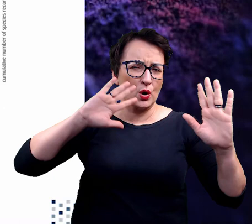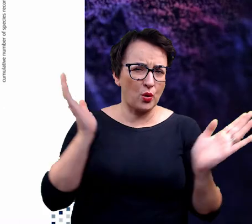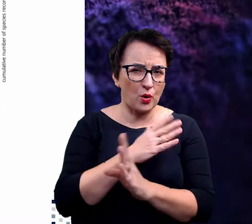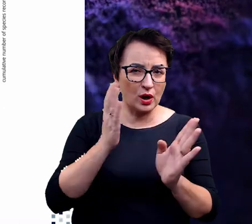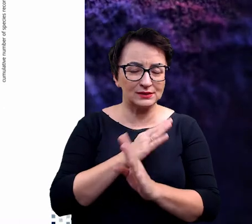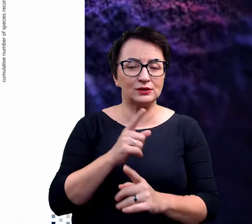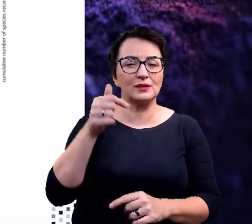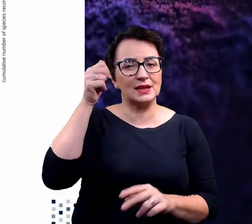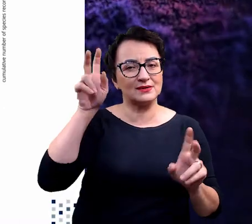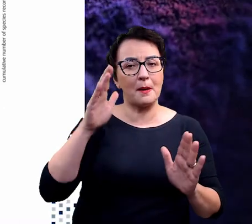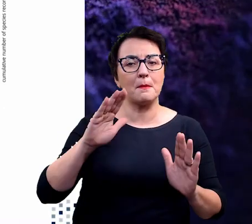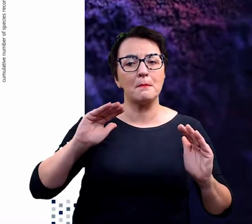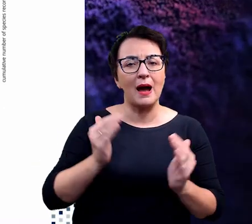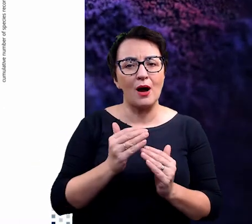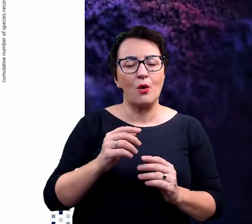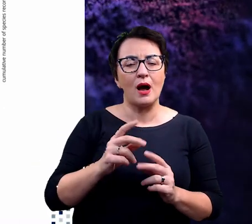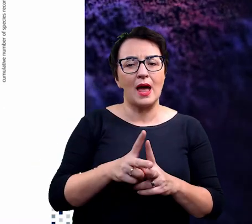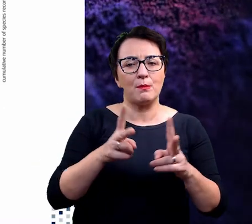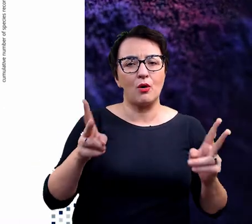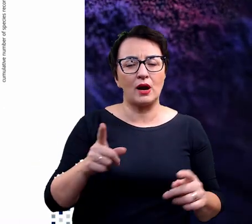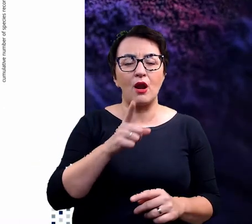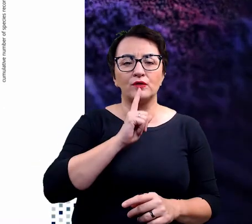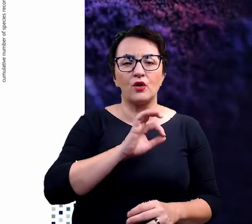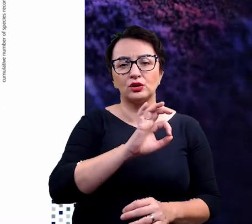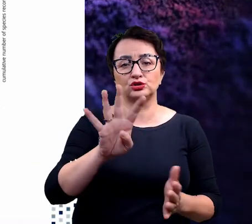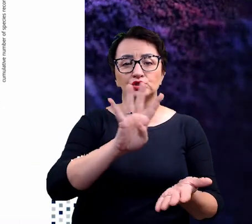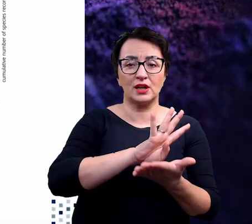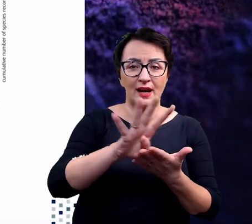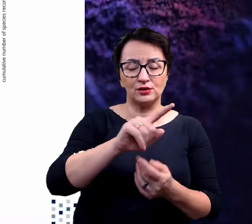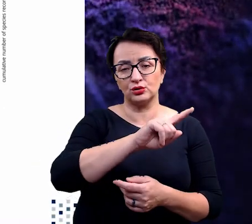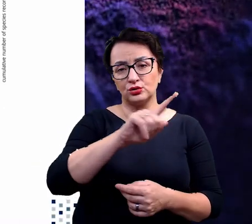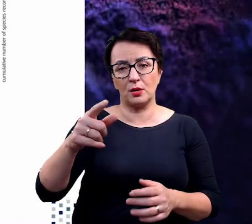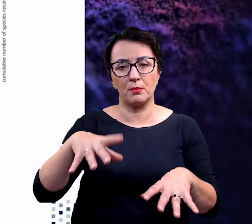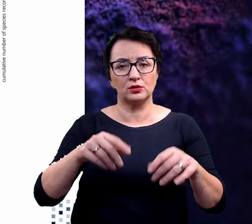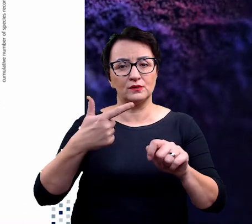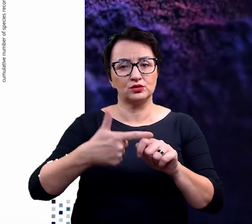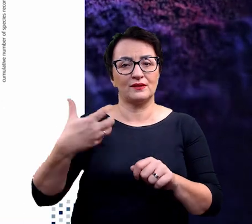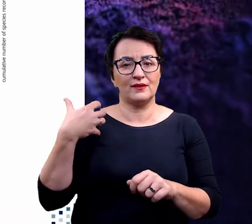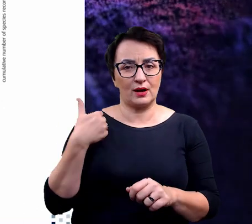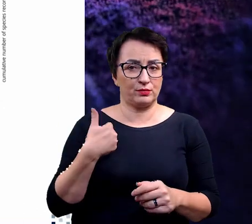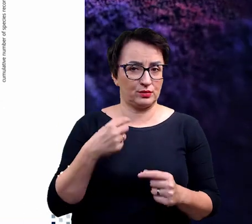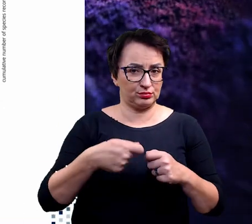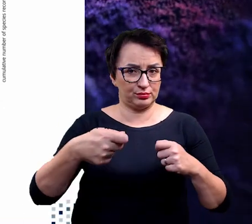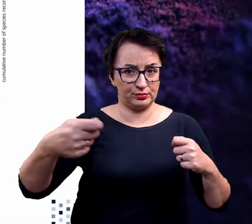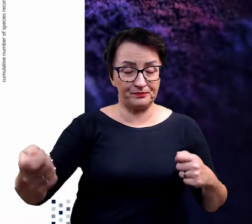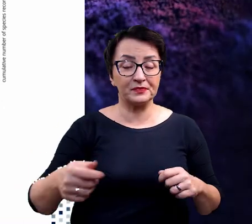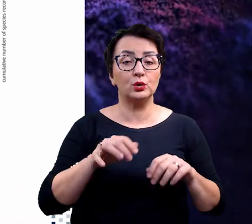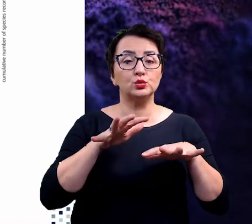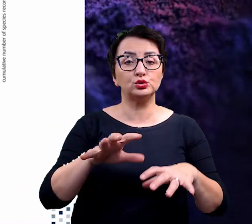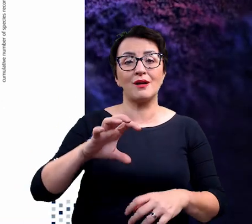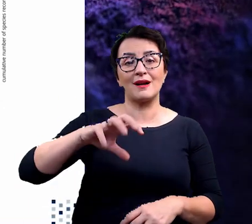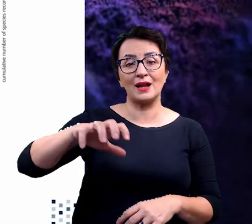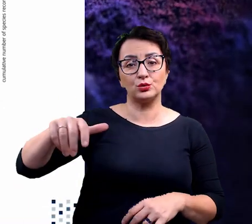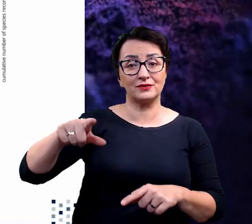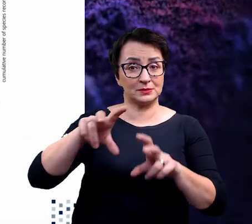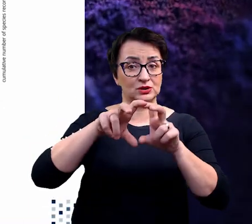epokę lodowcową, która gdzieś od XIV do początku XX wieku trwała. No i zapewne wiele gatunków, które w tym